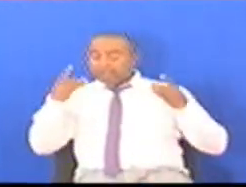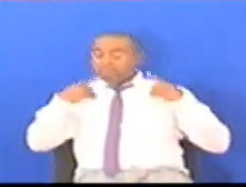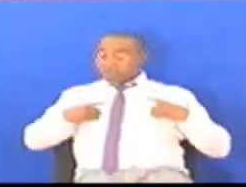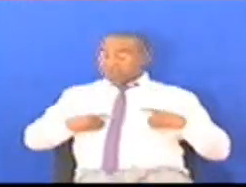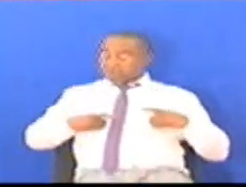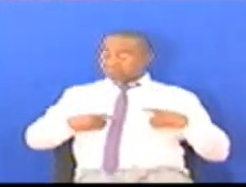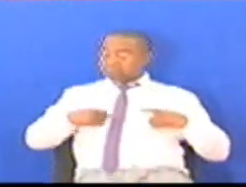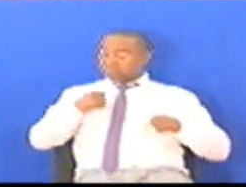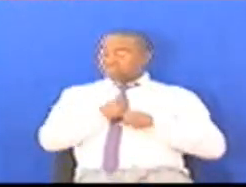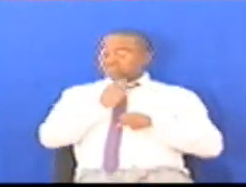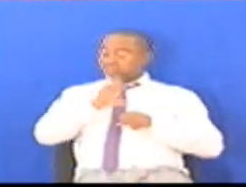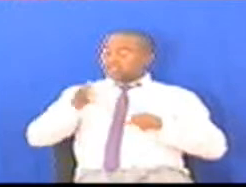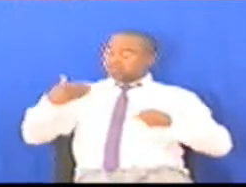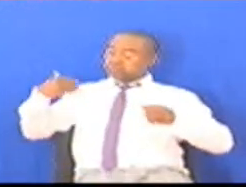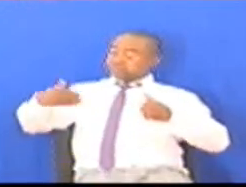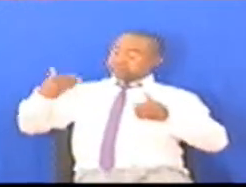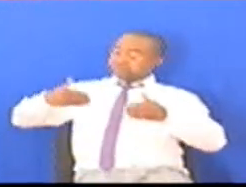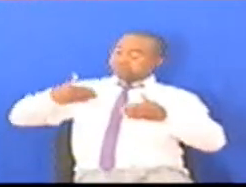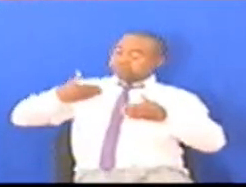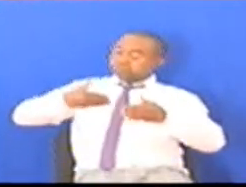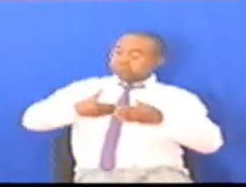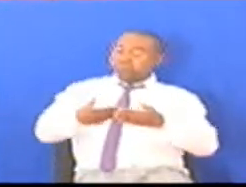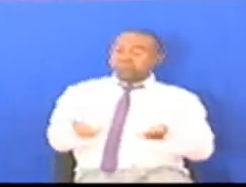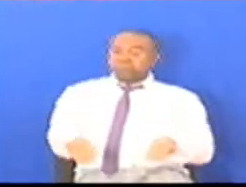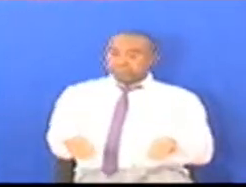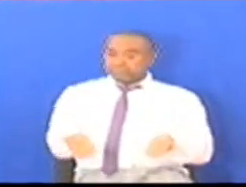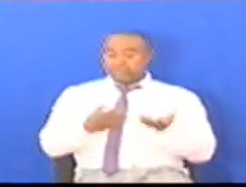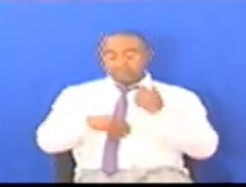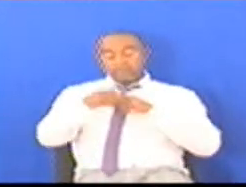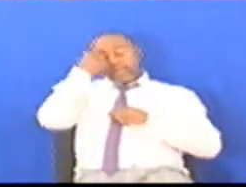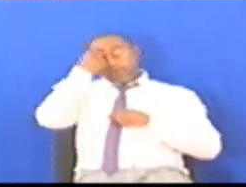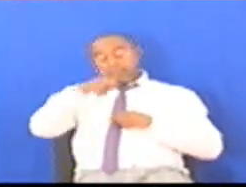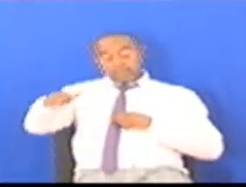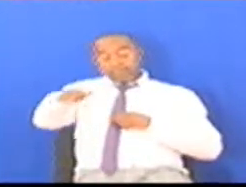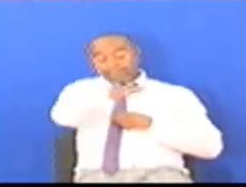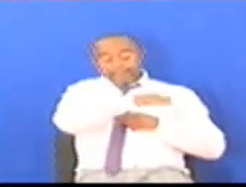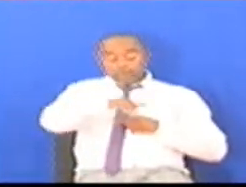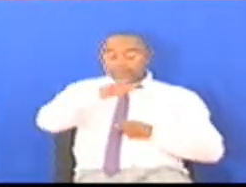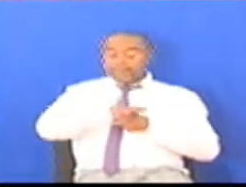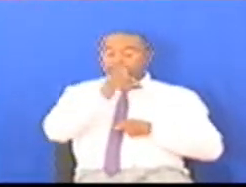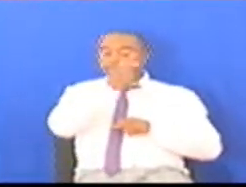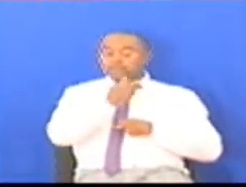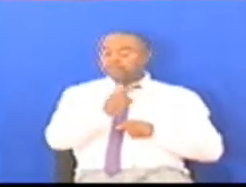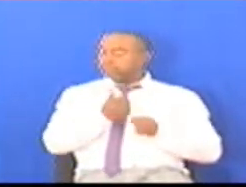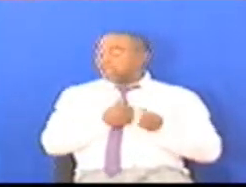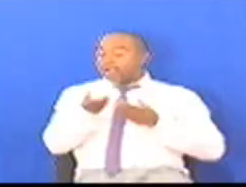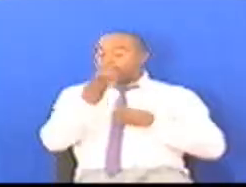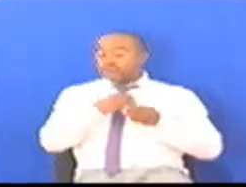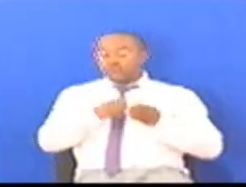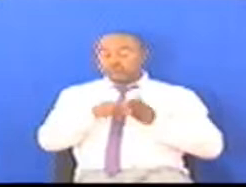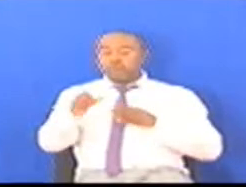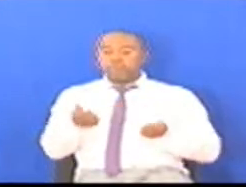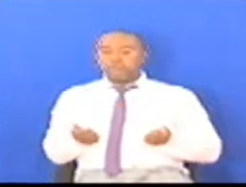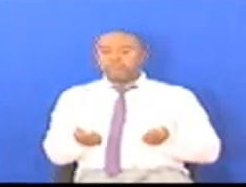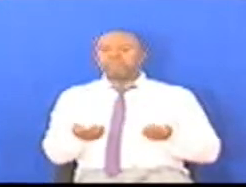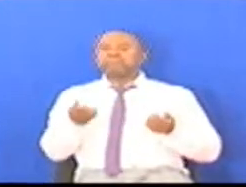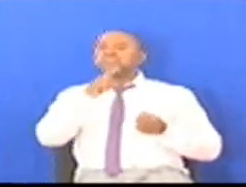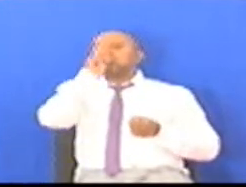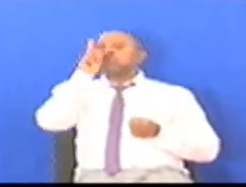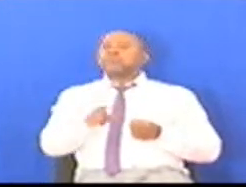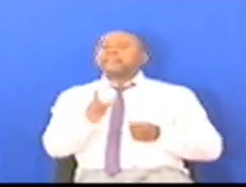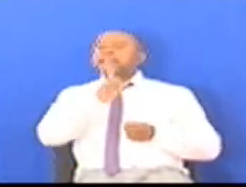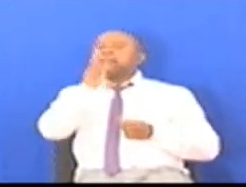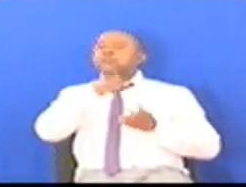naamini ni same nyingi Katika Katika Mchinzima Madiwani wajalipwa Watalipwa lini